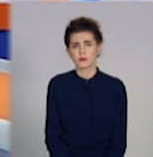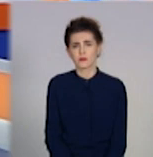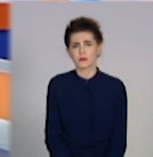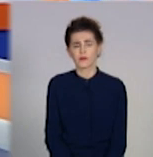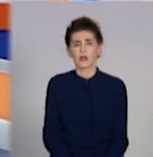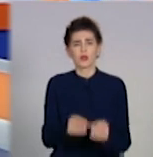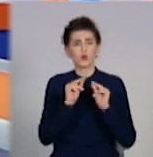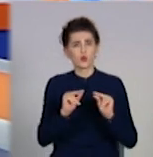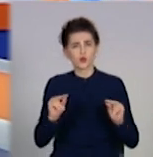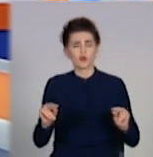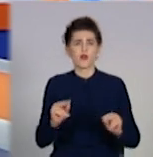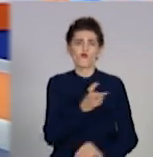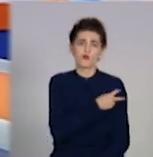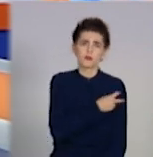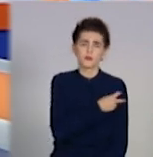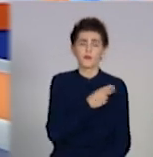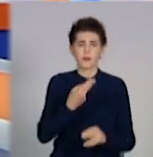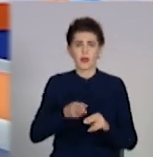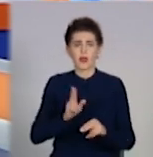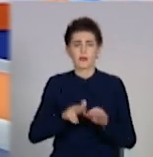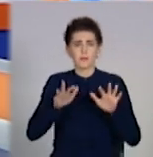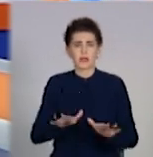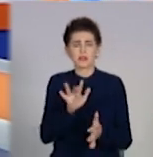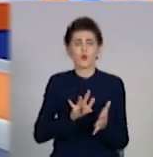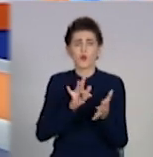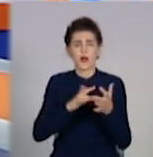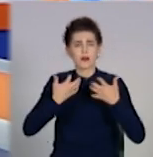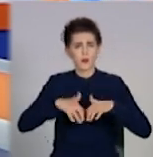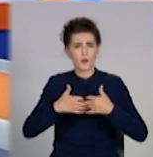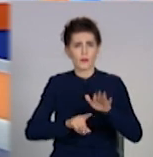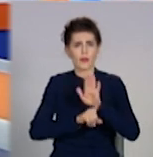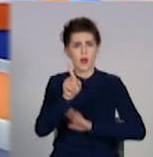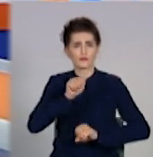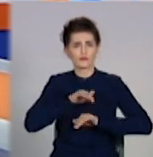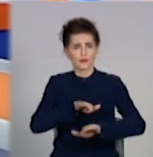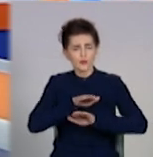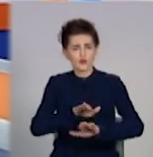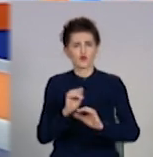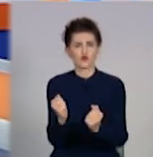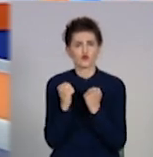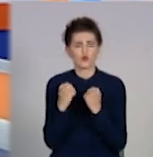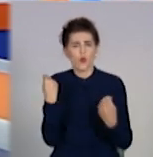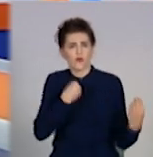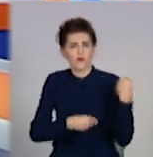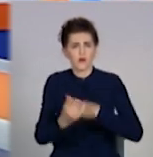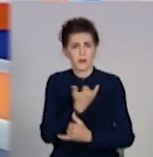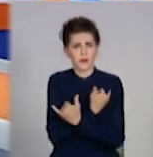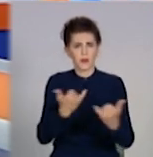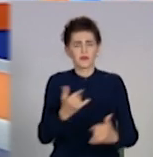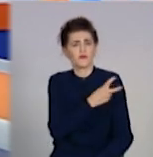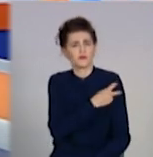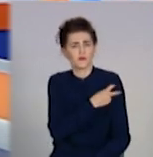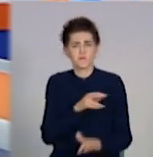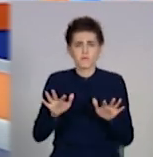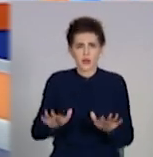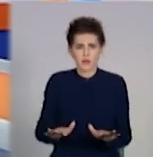Вчителі лікарям. Освітяни Краматорська почали шити захисні костюми для медиків міста. Найближчими